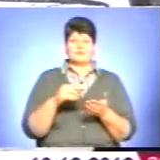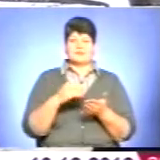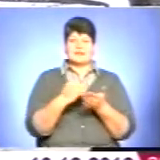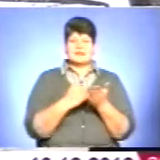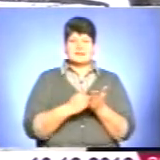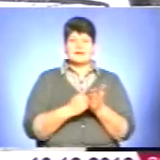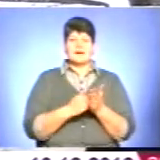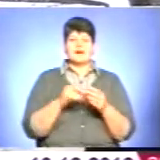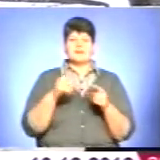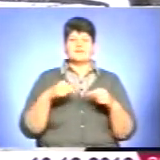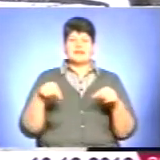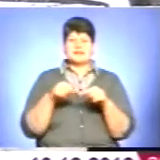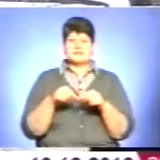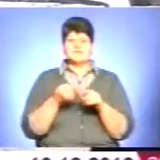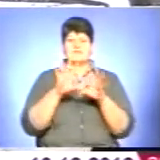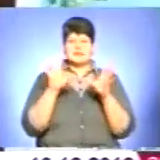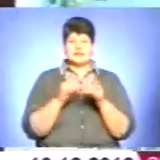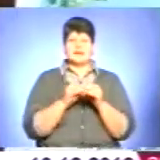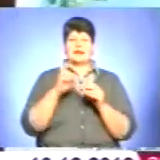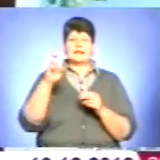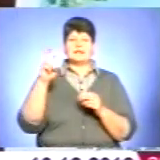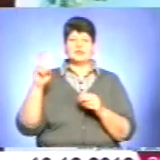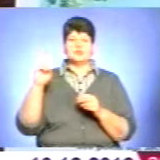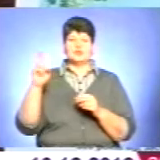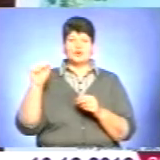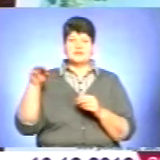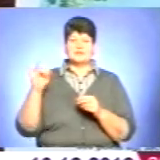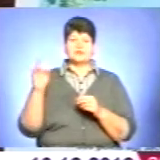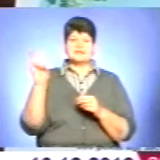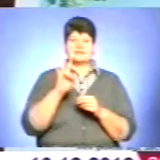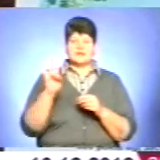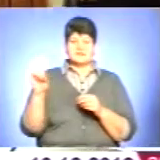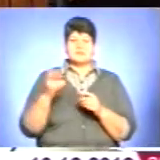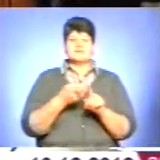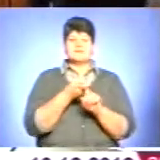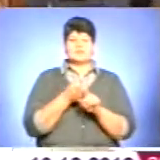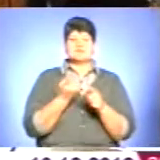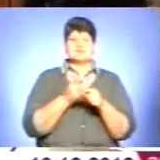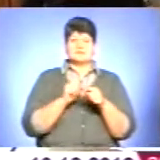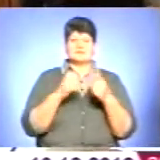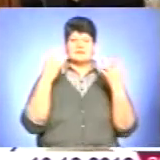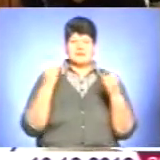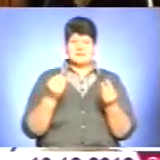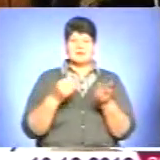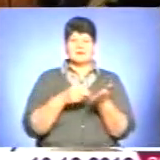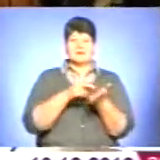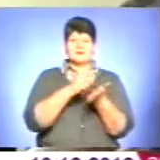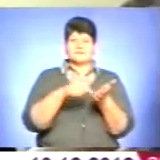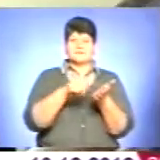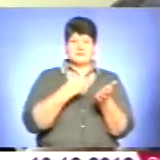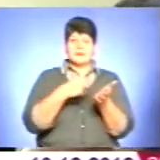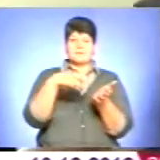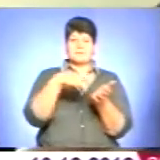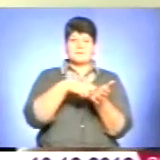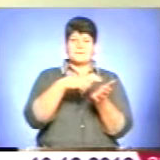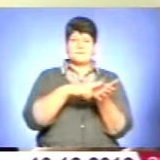діяльності всієї католицької церкви. З нагоди знеменної події погасили спеціальний конверт. Ці поштові